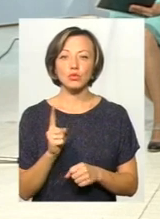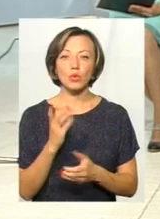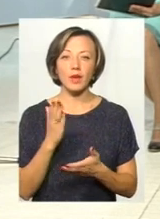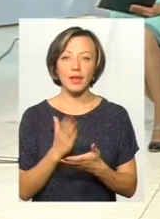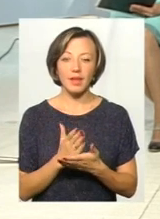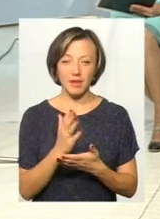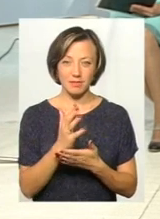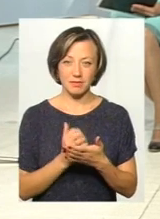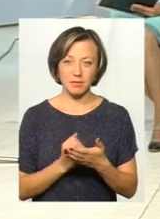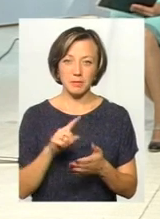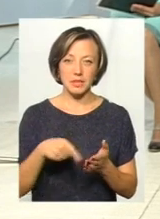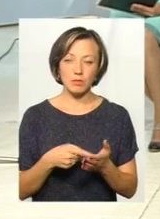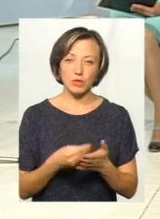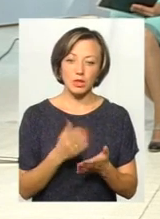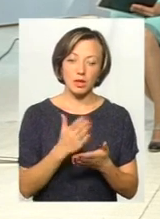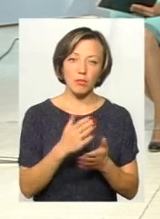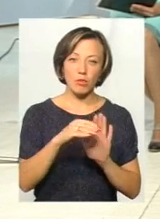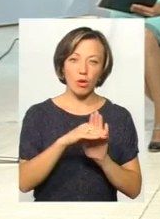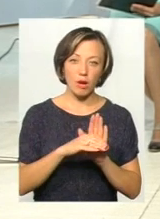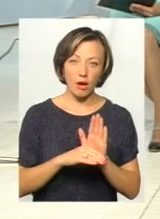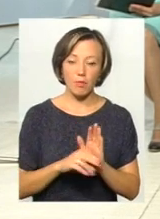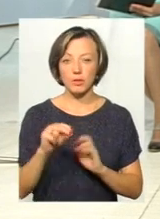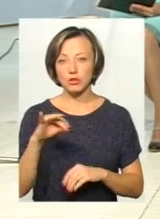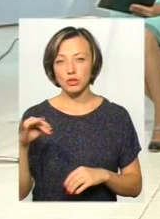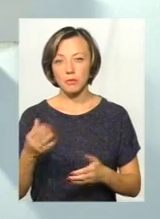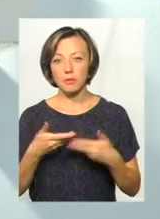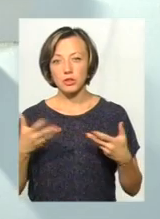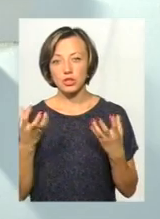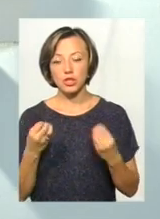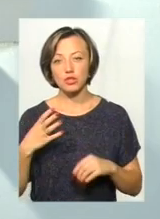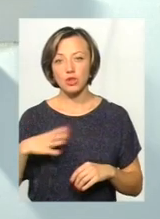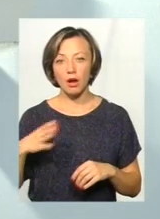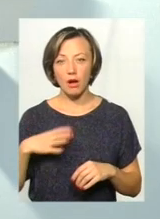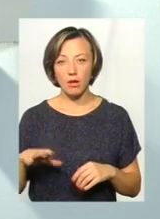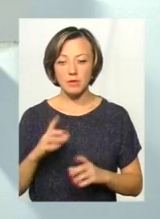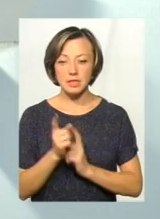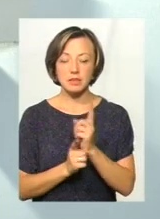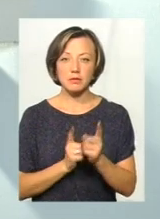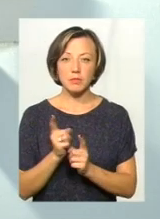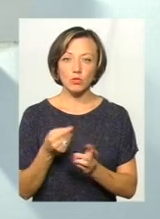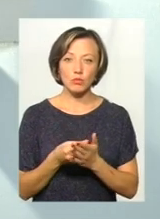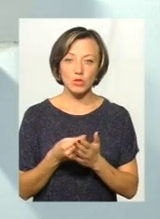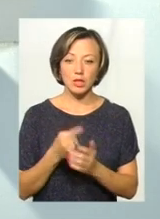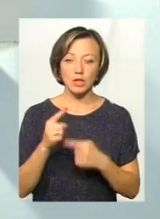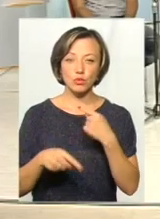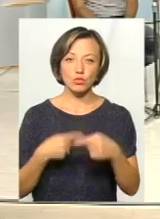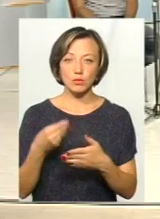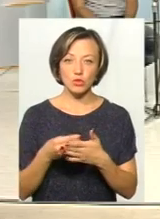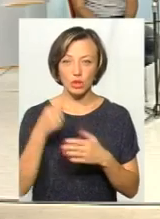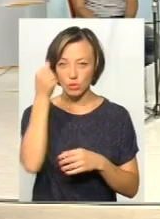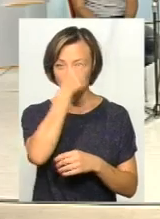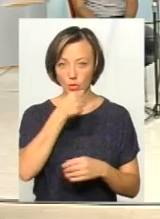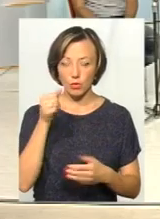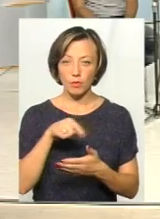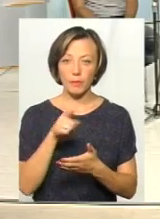міський бюджет? Є програма? Чи ми ще чекаємо змін до бюджету, наступного бюджетного року?